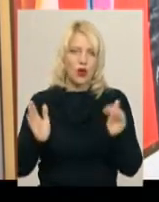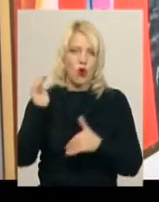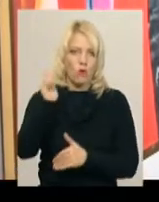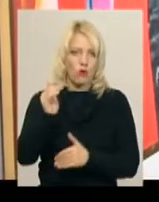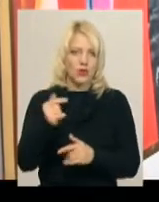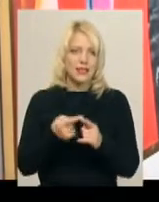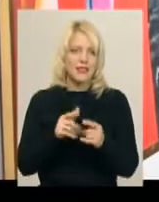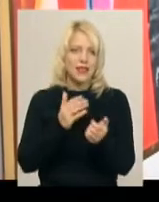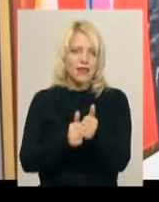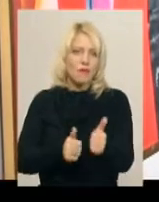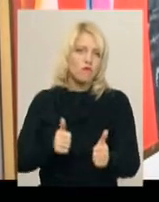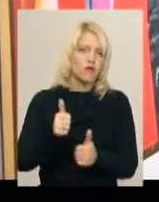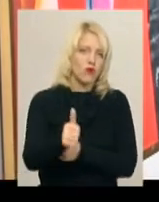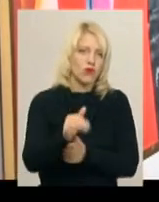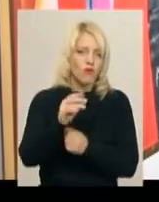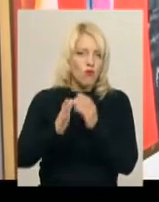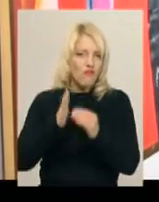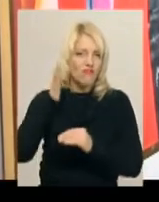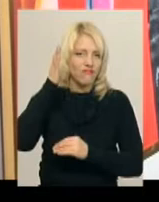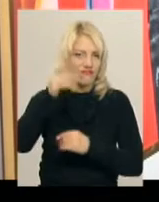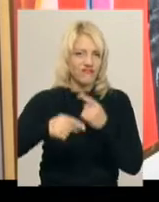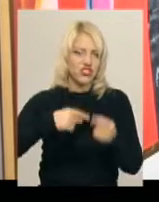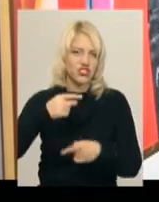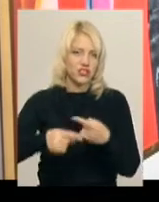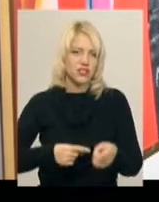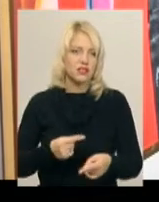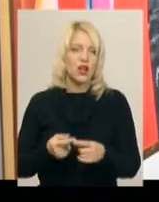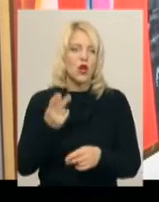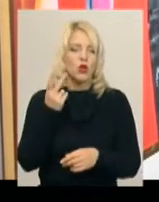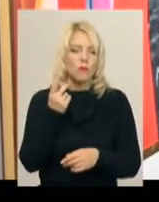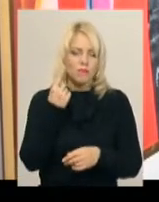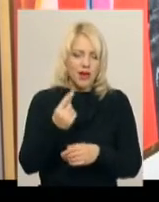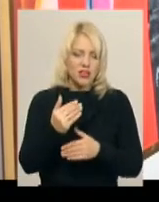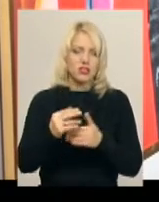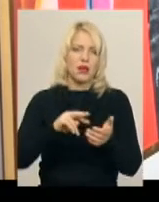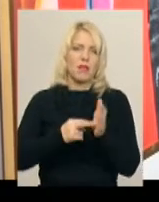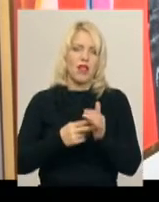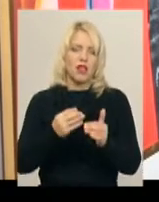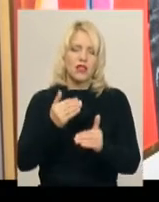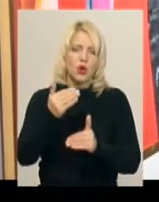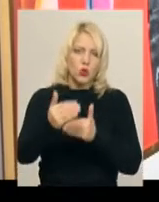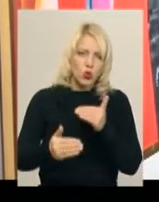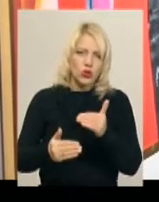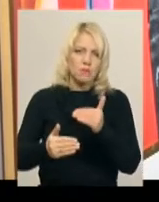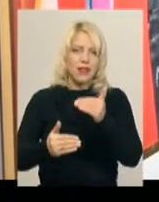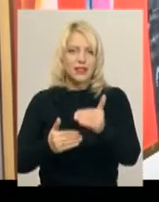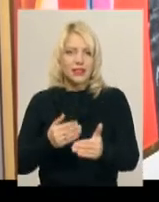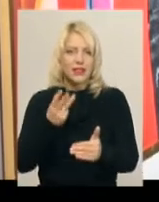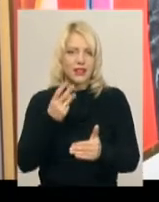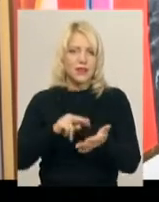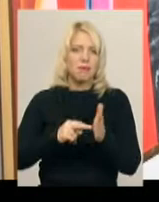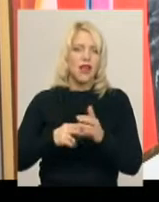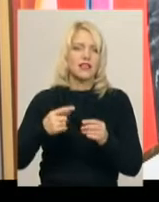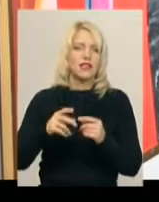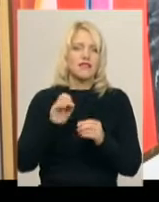прорив, вічність. Перший план, другий план, третій план. Тому що всі його